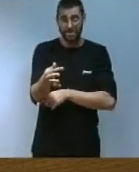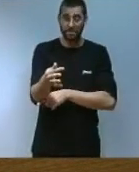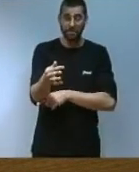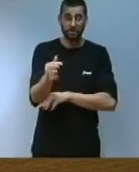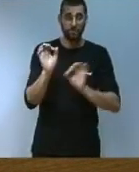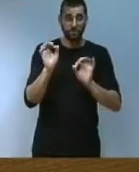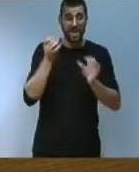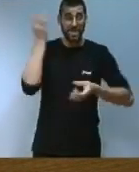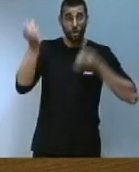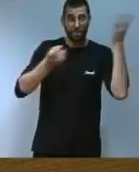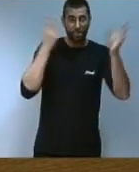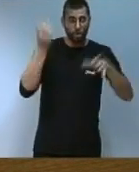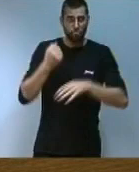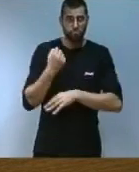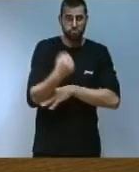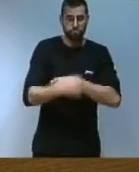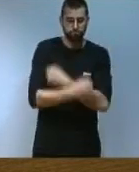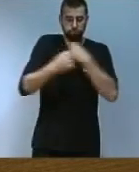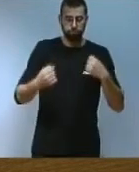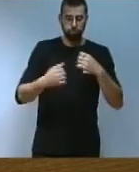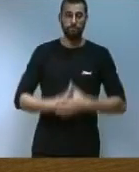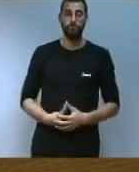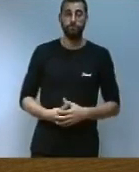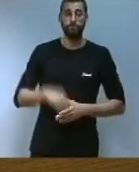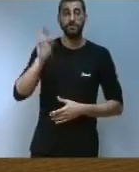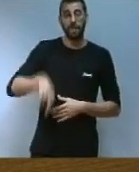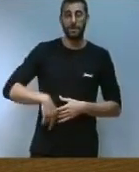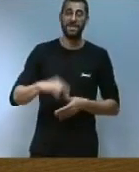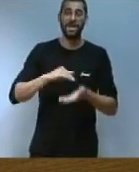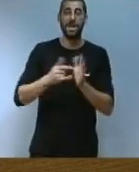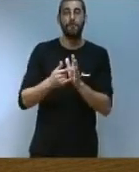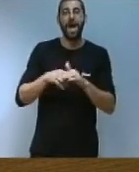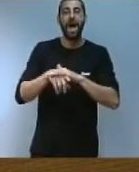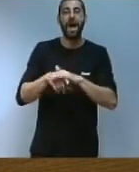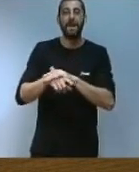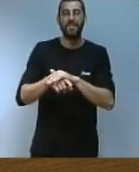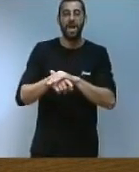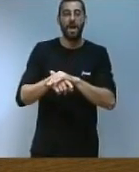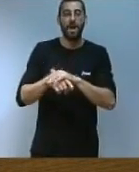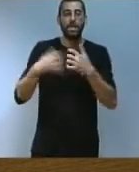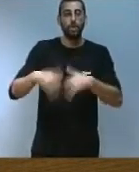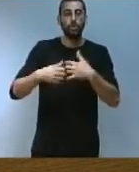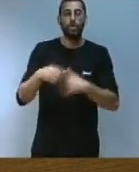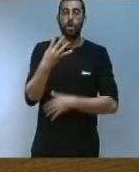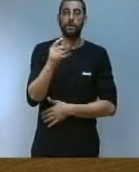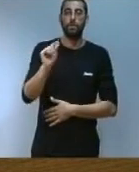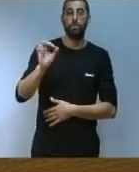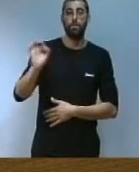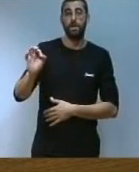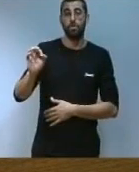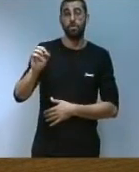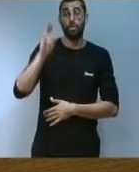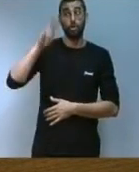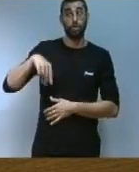'innovació en tecnologies digitals. igualment el Pla Agenda Indústria 4.0 en marxa des d'octubre de